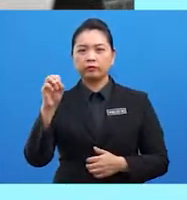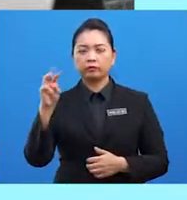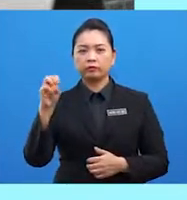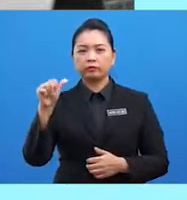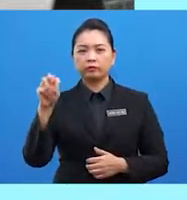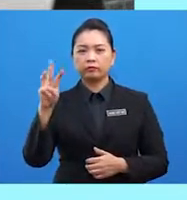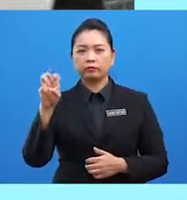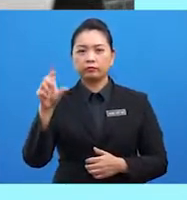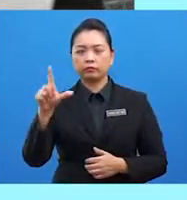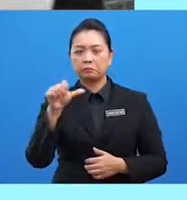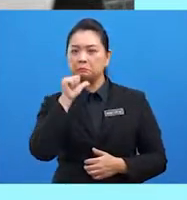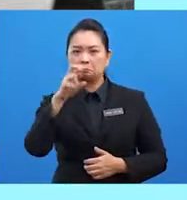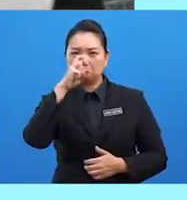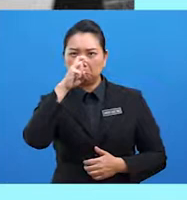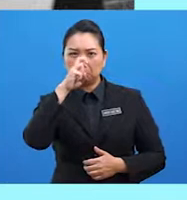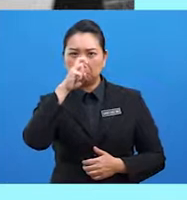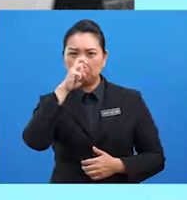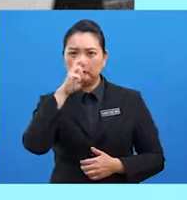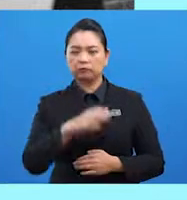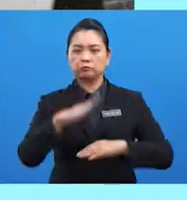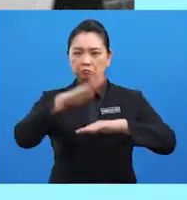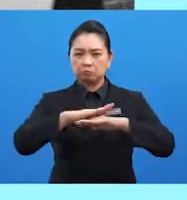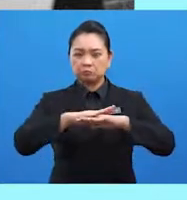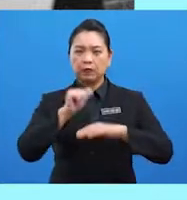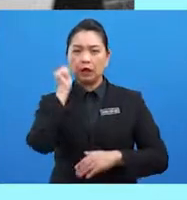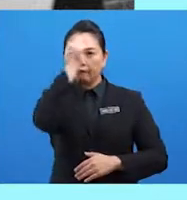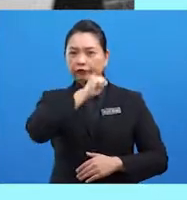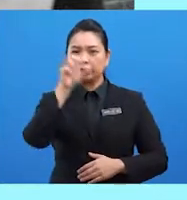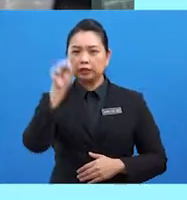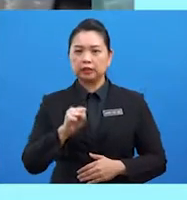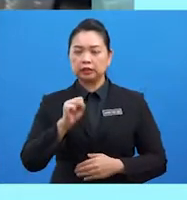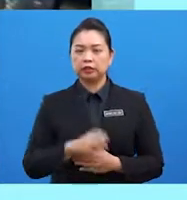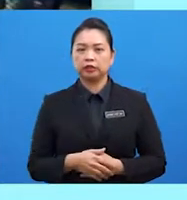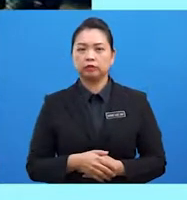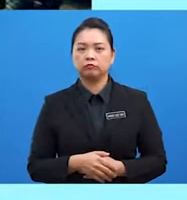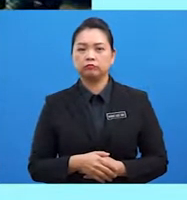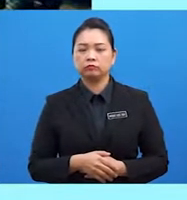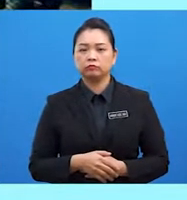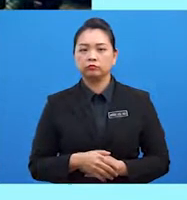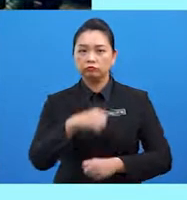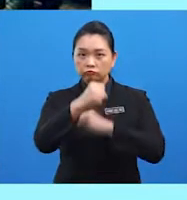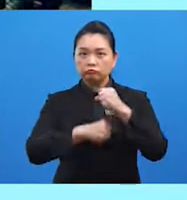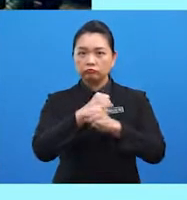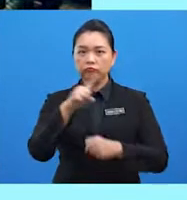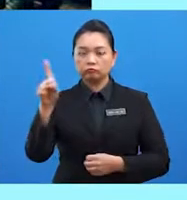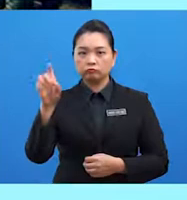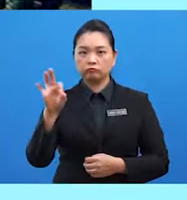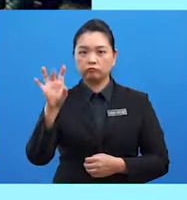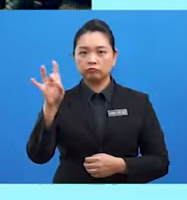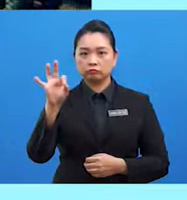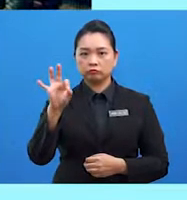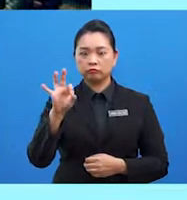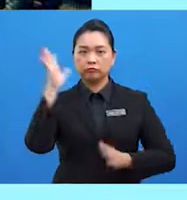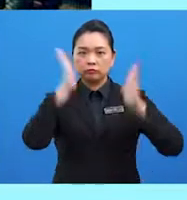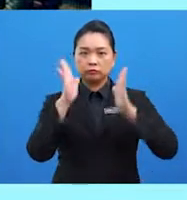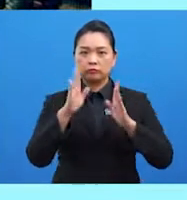ekonomi terhadap Afrika Selatan kerana dasar apatid. Pada tahun 1989, Malaysia